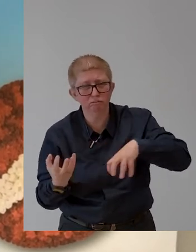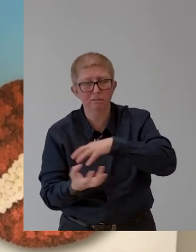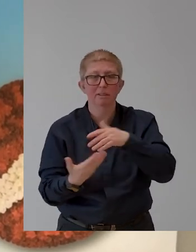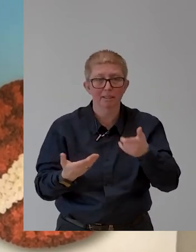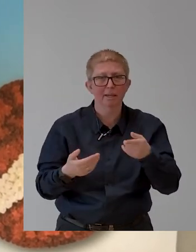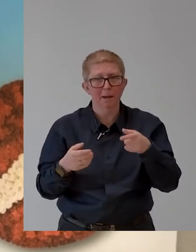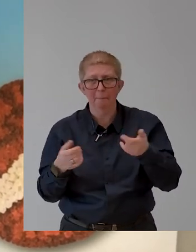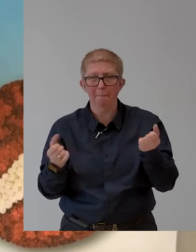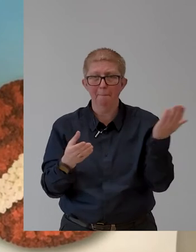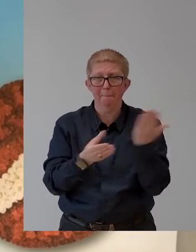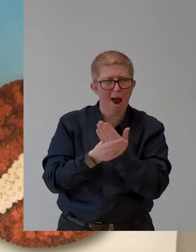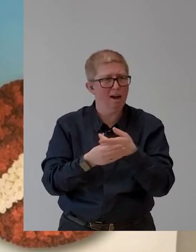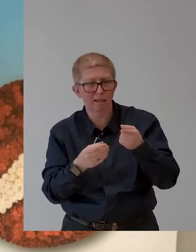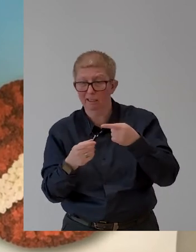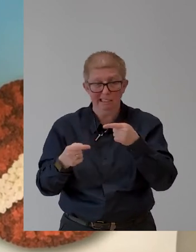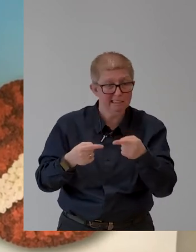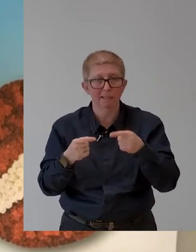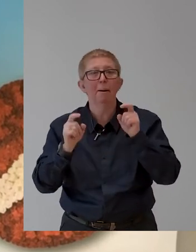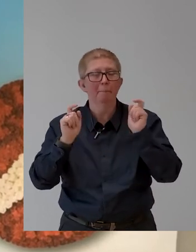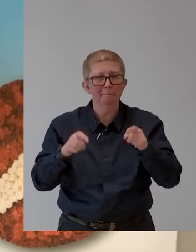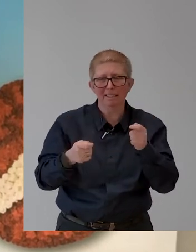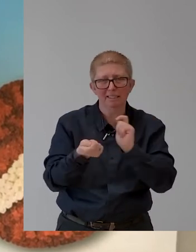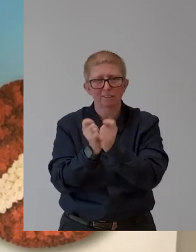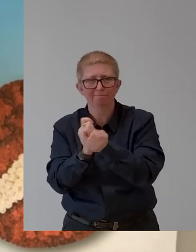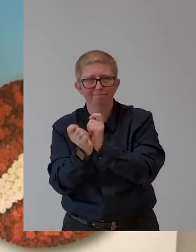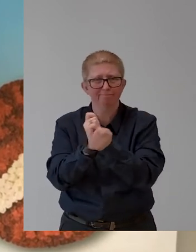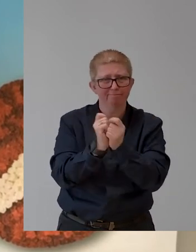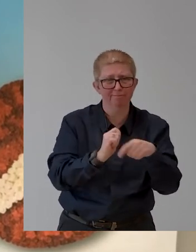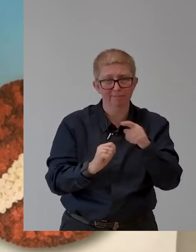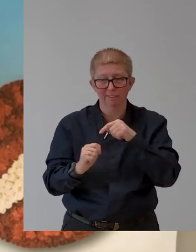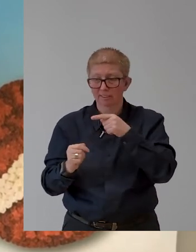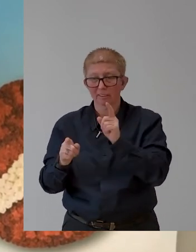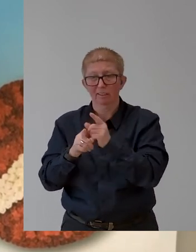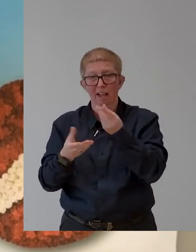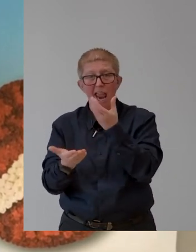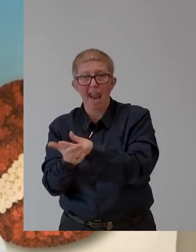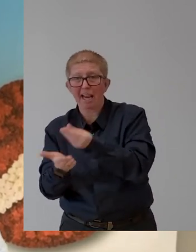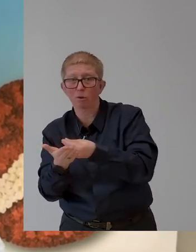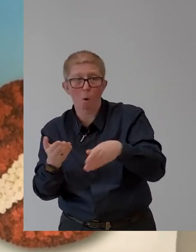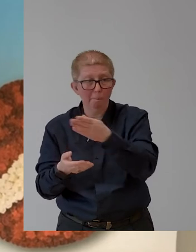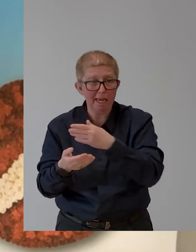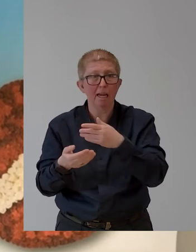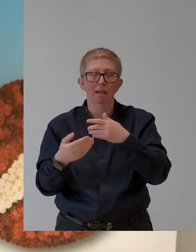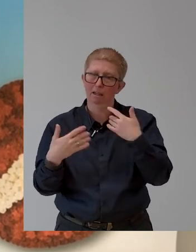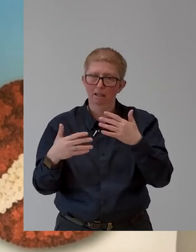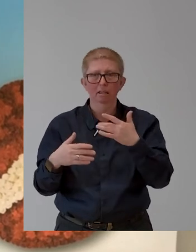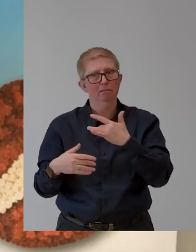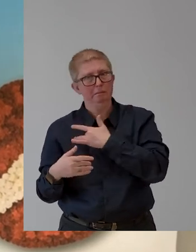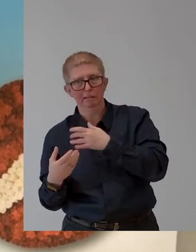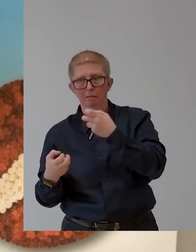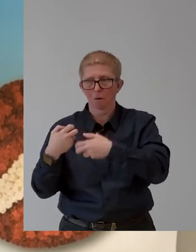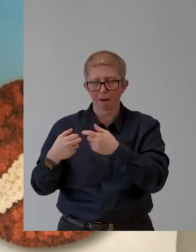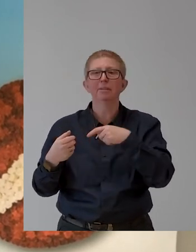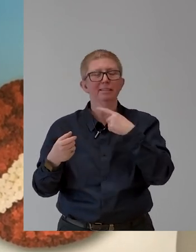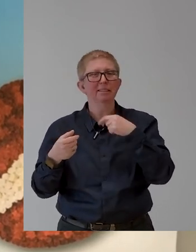as a whole, I would say, has confirmed us in a very impressive